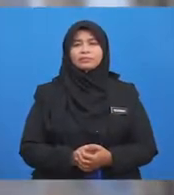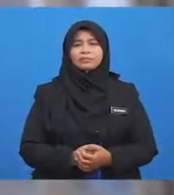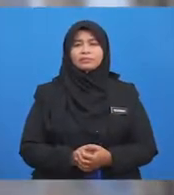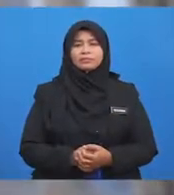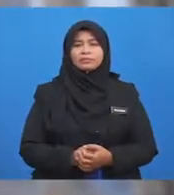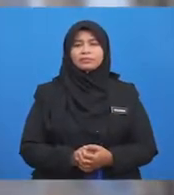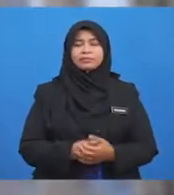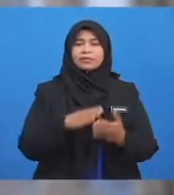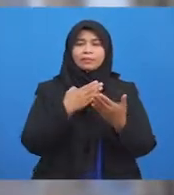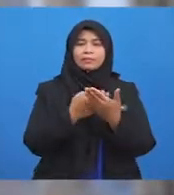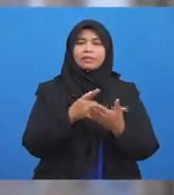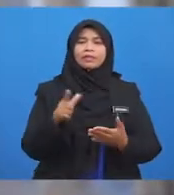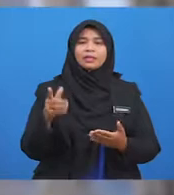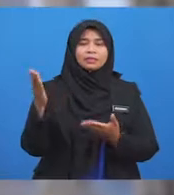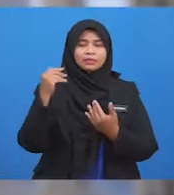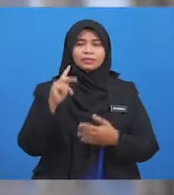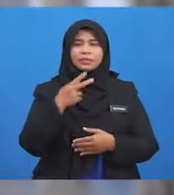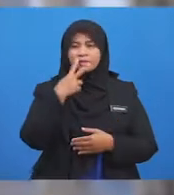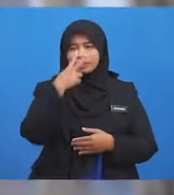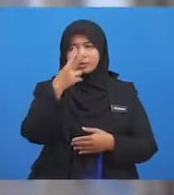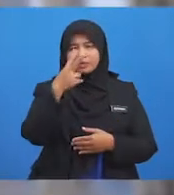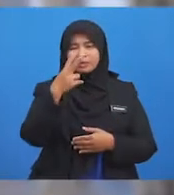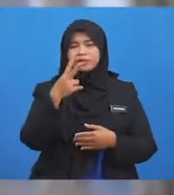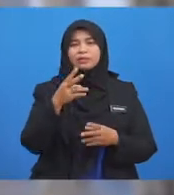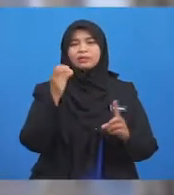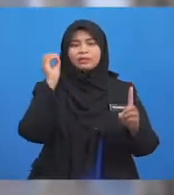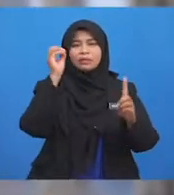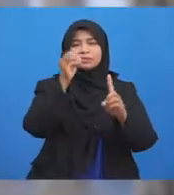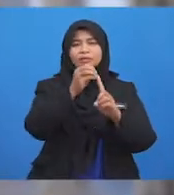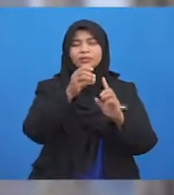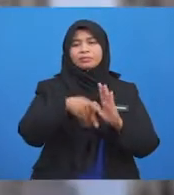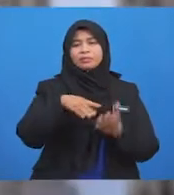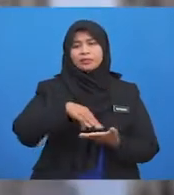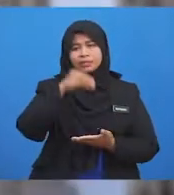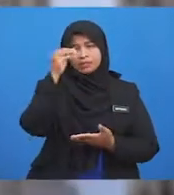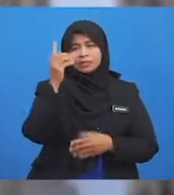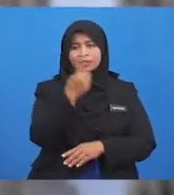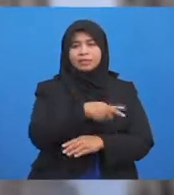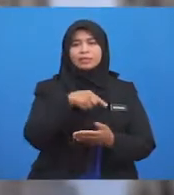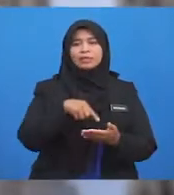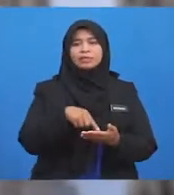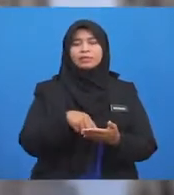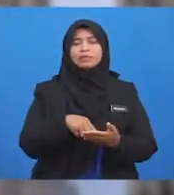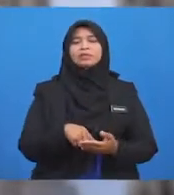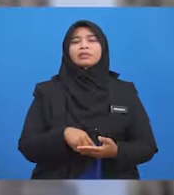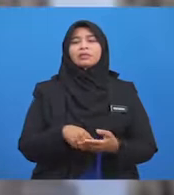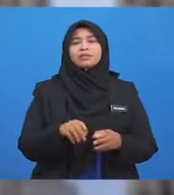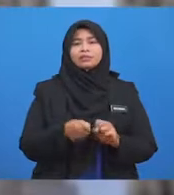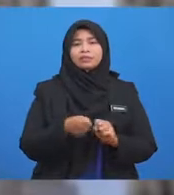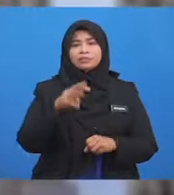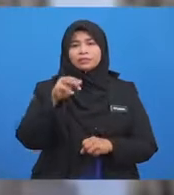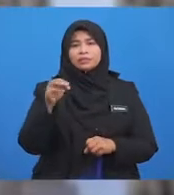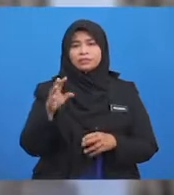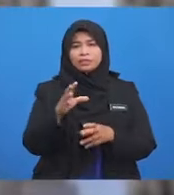Baiklah, jom kita lihat dahulu objektif pembelajaran hari ini agar murid-murid dapat mengenal